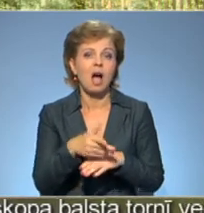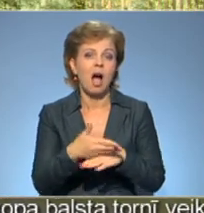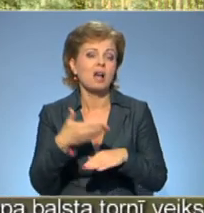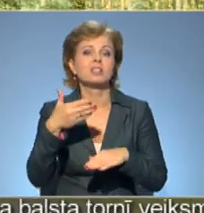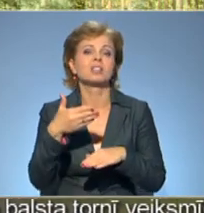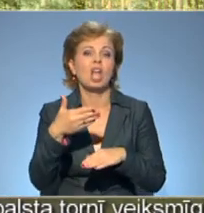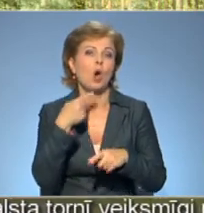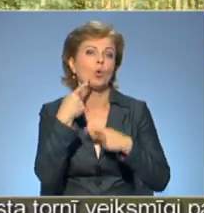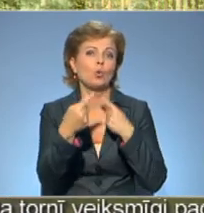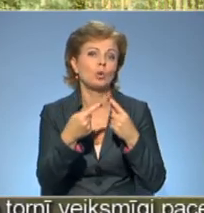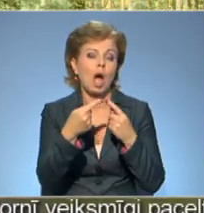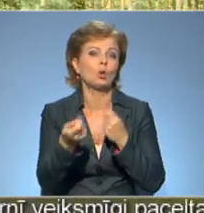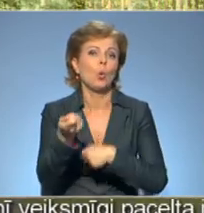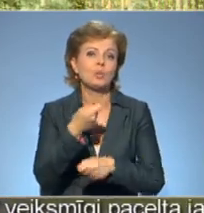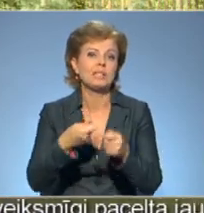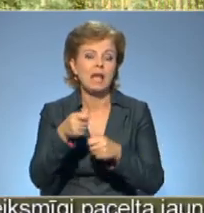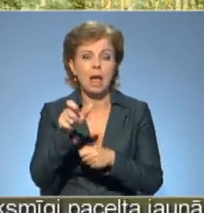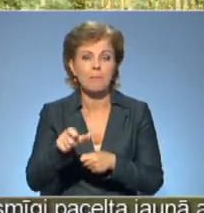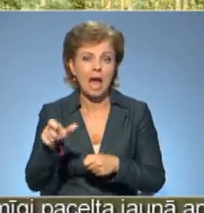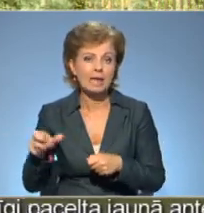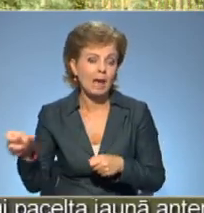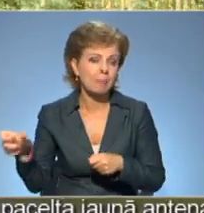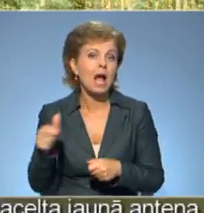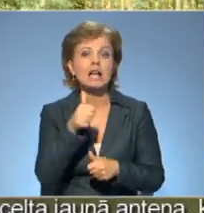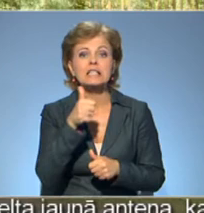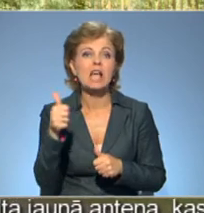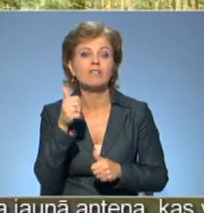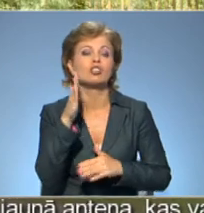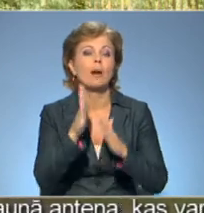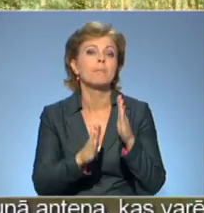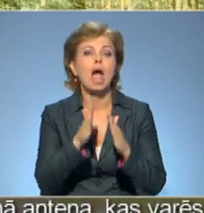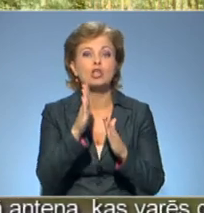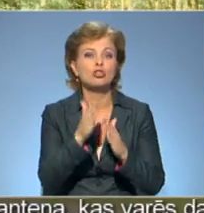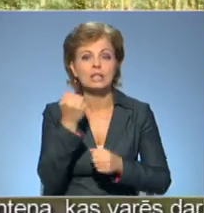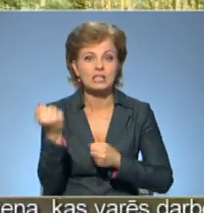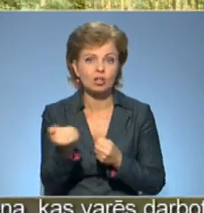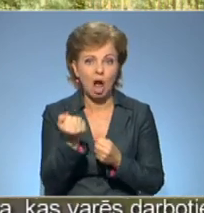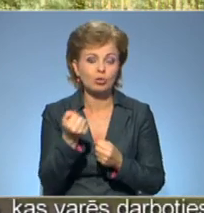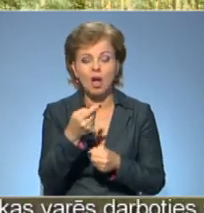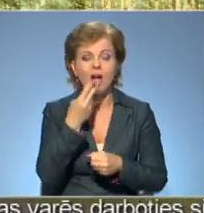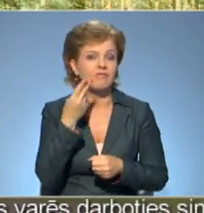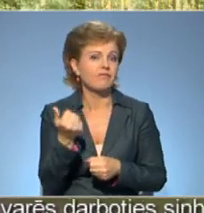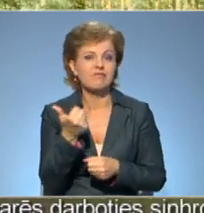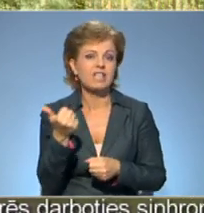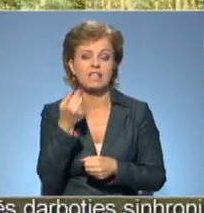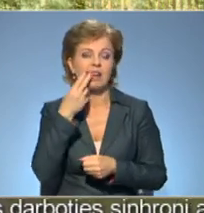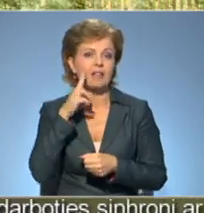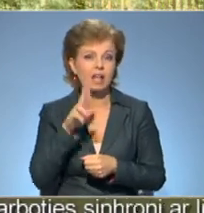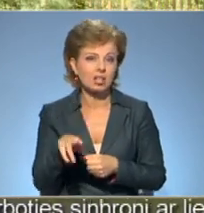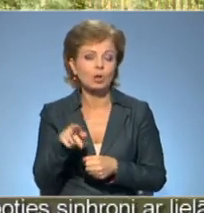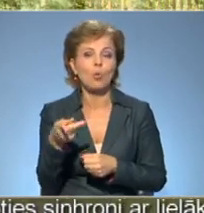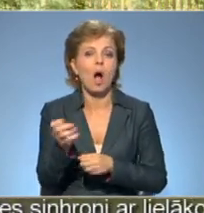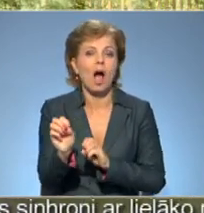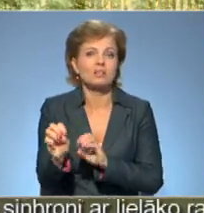runāt ar uzņēmējiem, ar sevišķi meža izstrādātājiem, kuri absolūti neskatās, ko viņai sevi